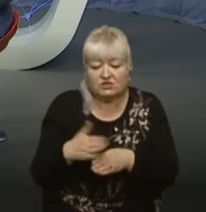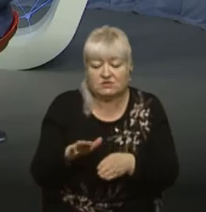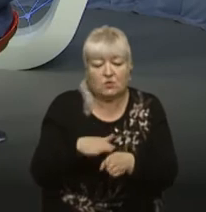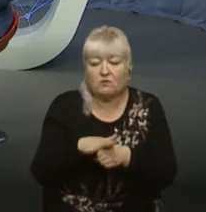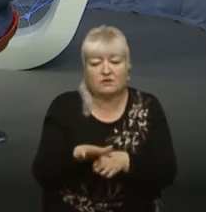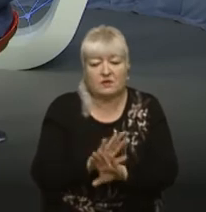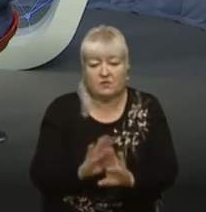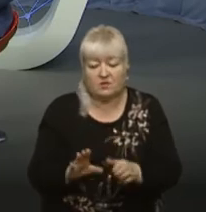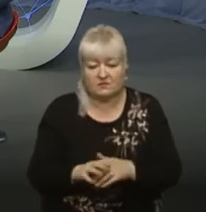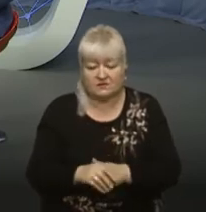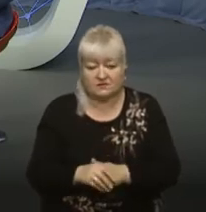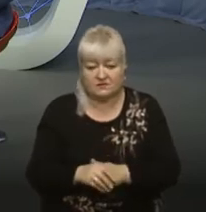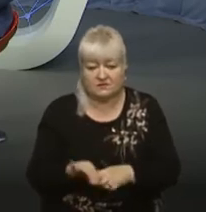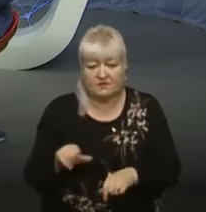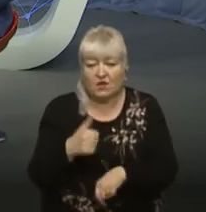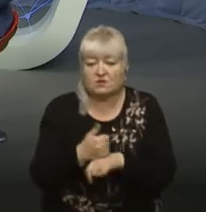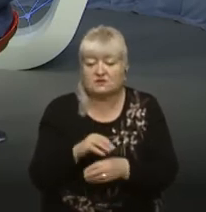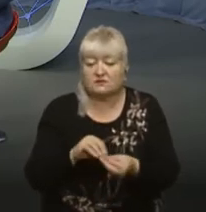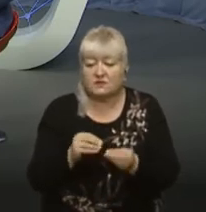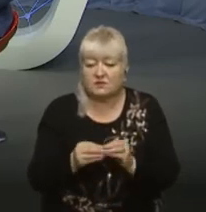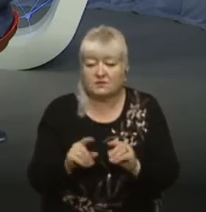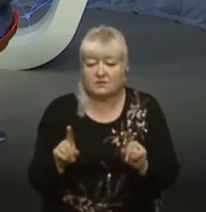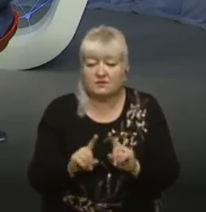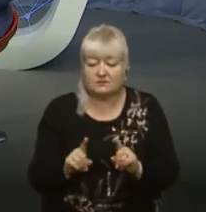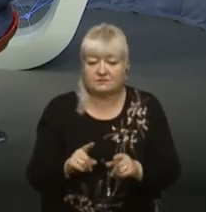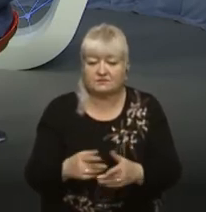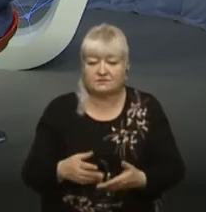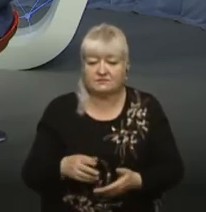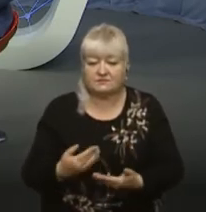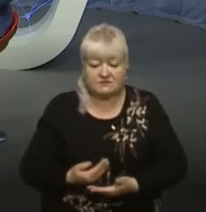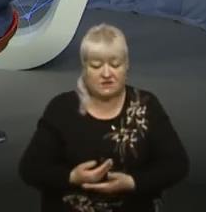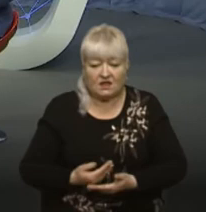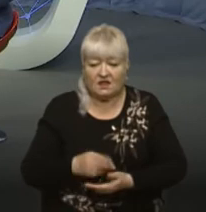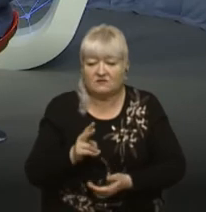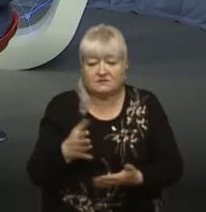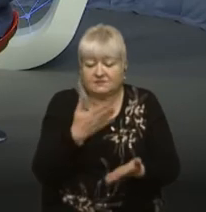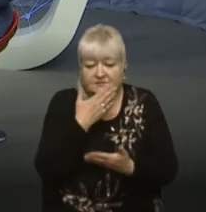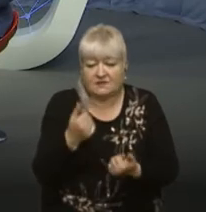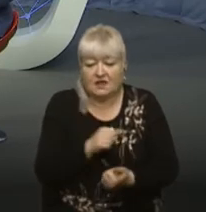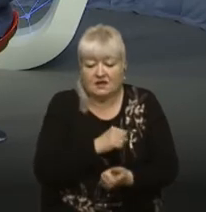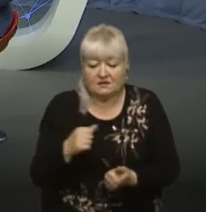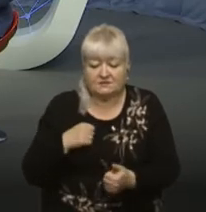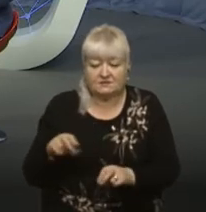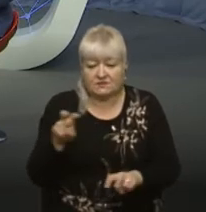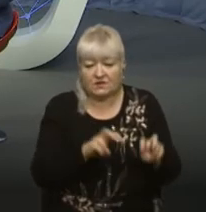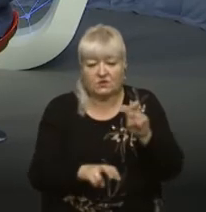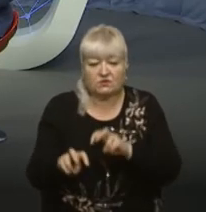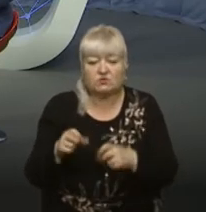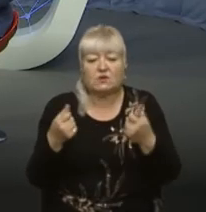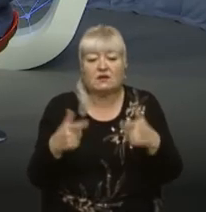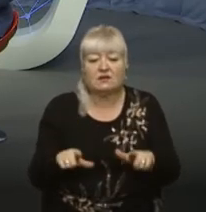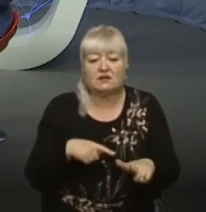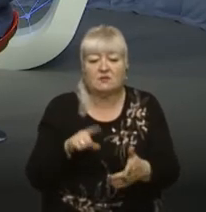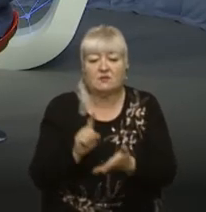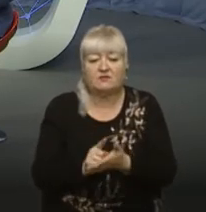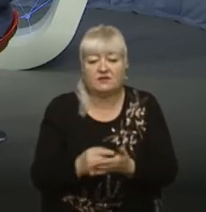повністю. І основна проблема те, що житла немає, тобто ми шукали самотужки, де ми маємо